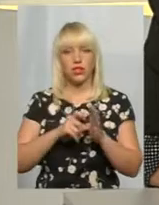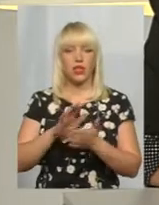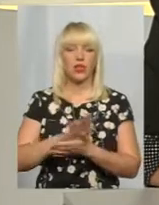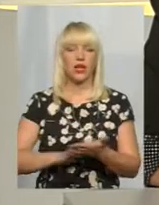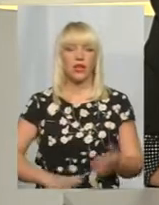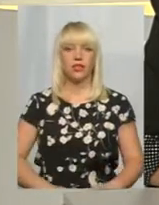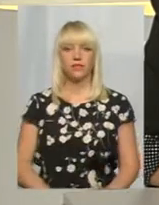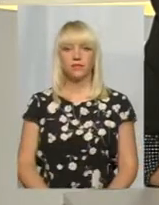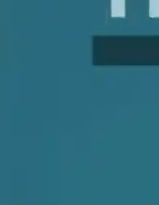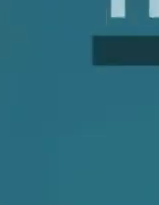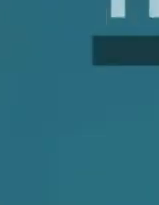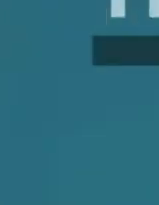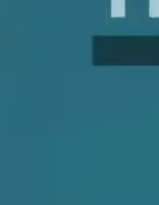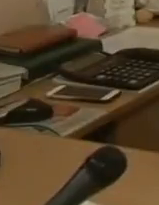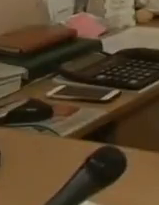коментарі.